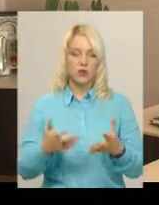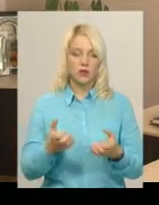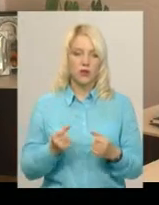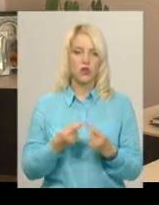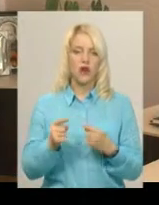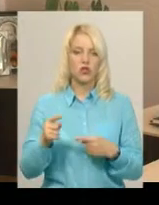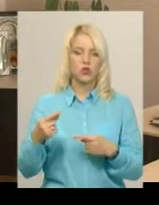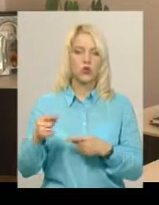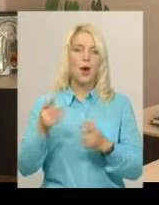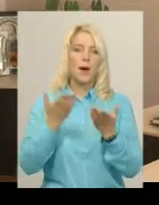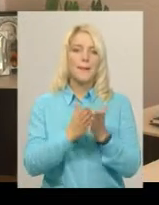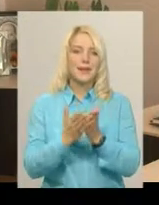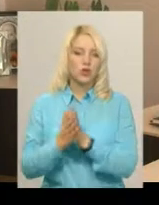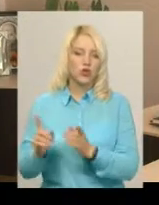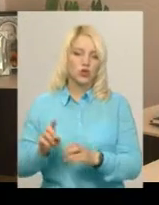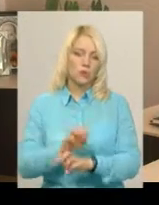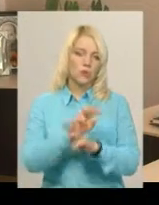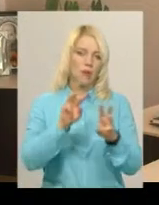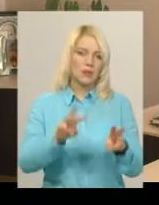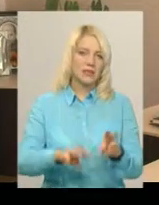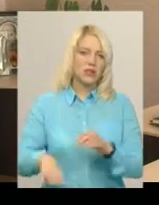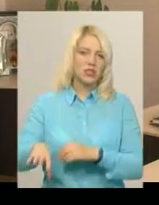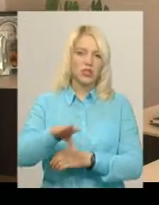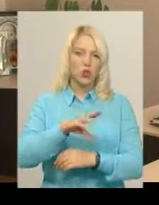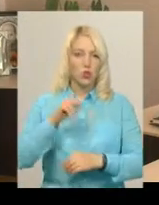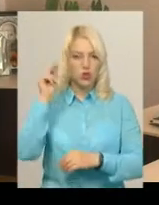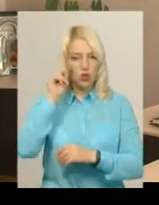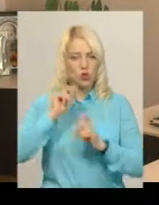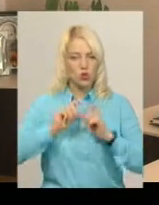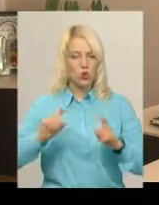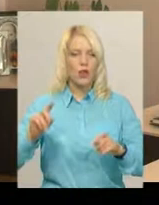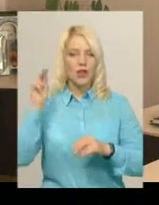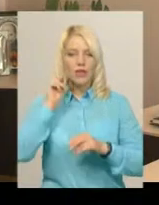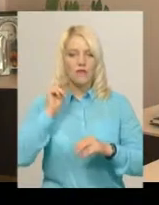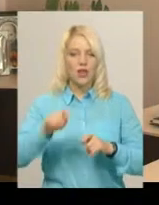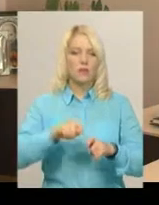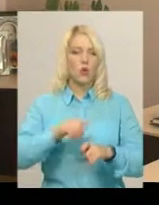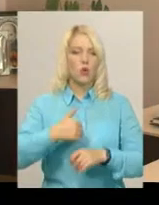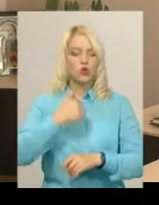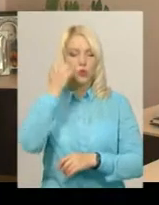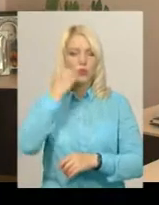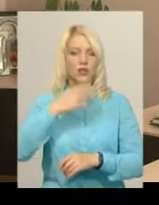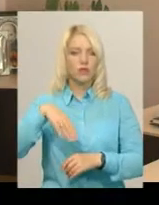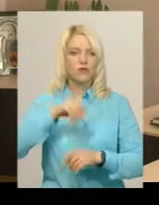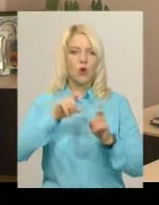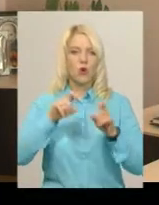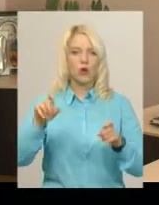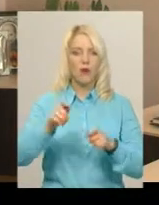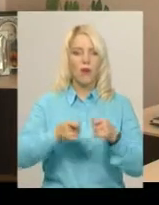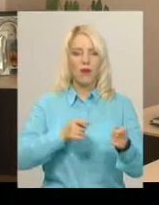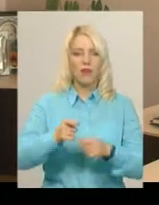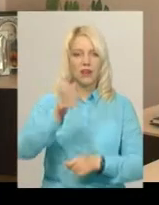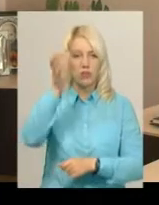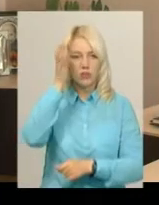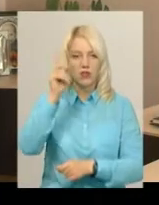підручників для того, щоб забезпечити усі школи навчальними матеріалами. Хочу подякувати усі органи управління освіту, які